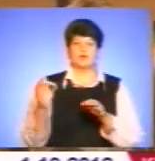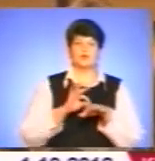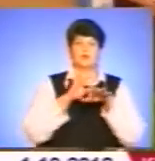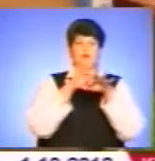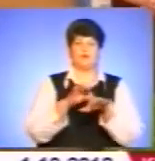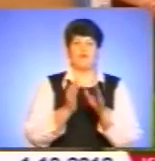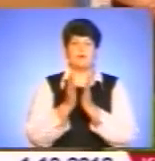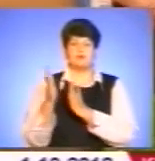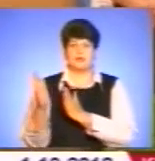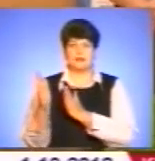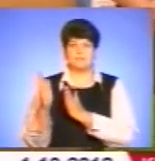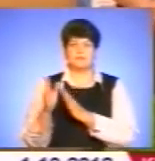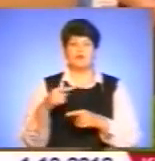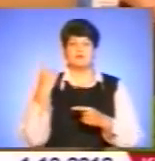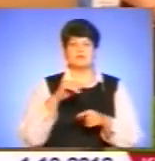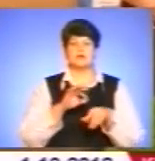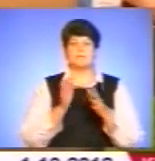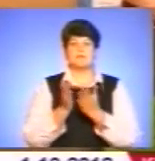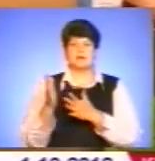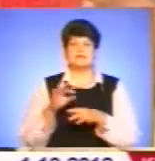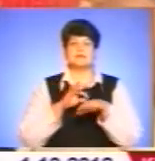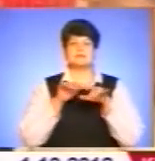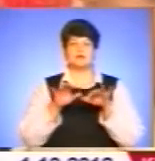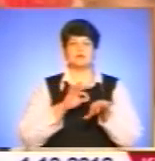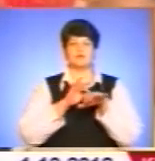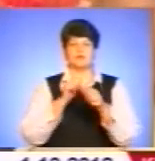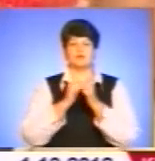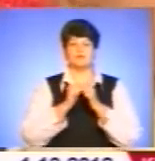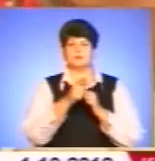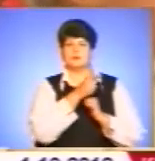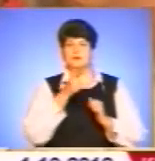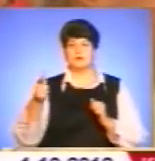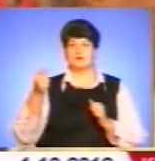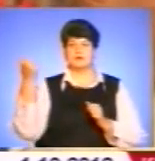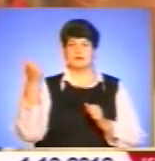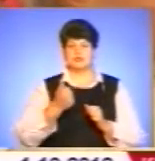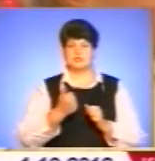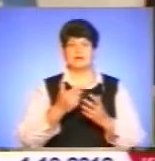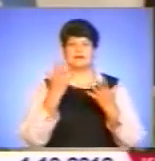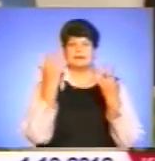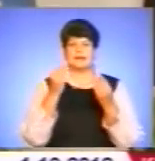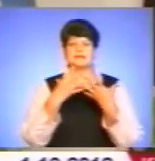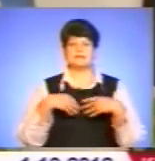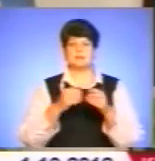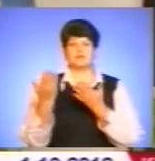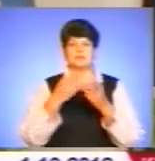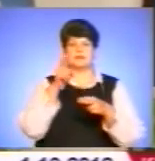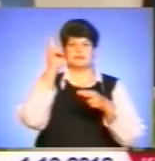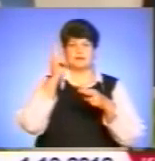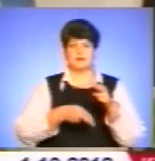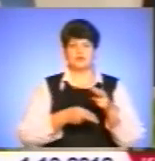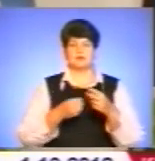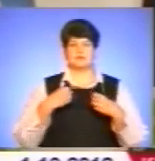обласній бібліотеці заходи проводили протягом тижня – екскурсії, виставки, вікторини. День сімейного читання завершує святкування.